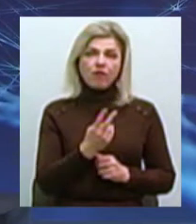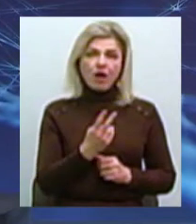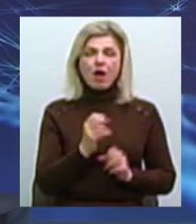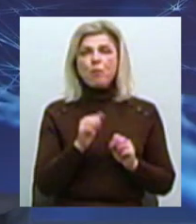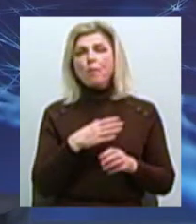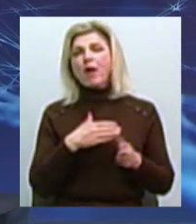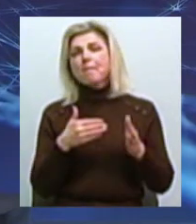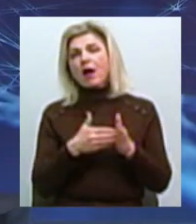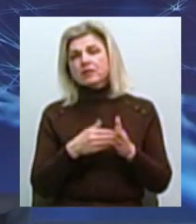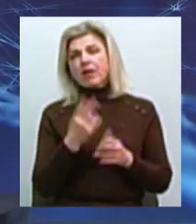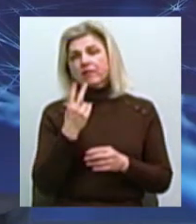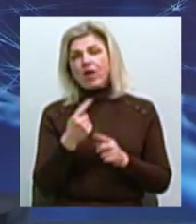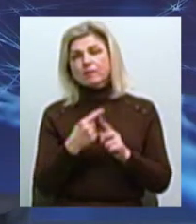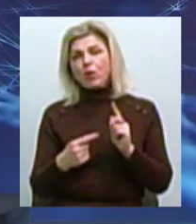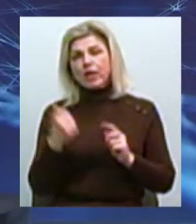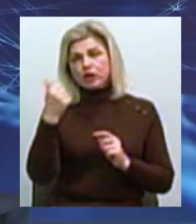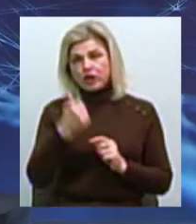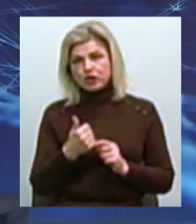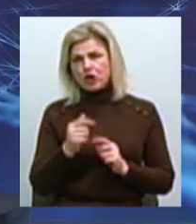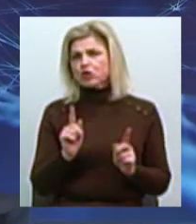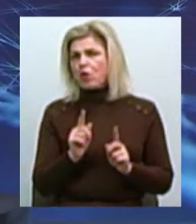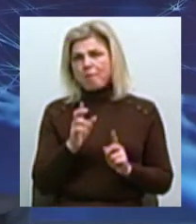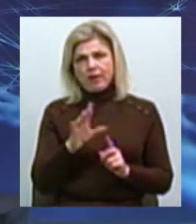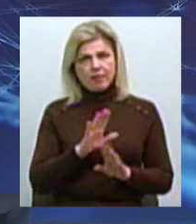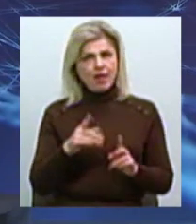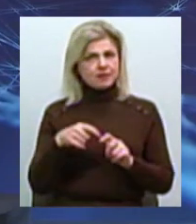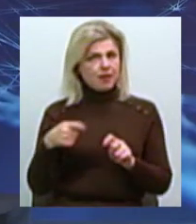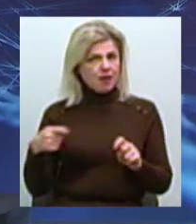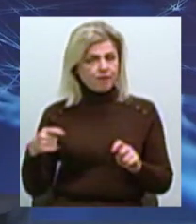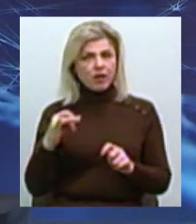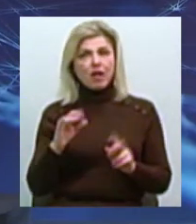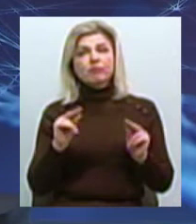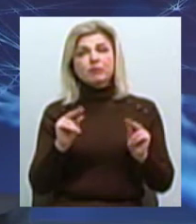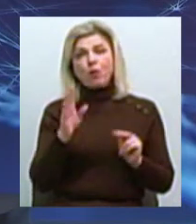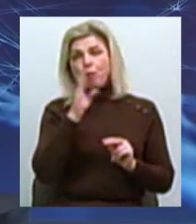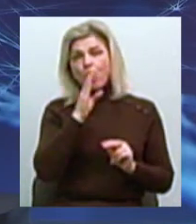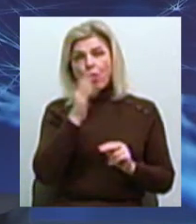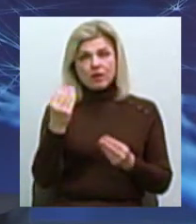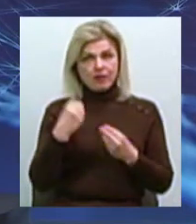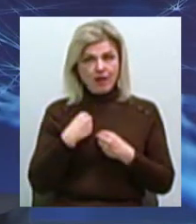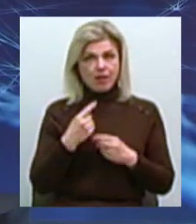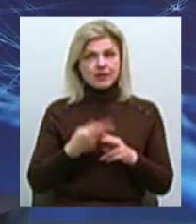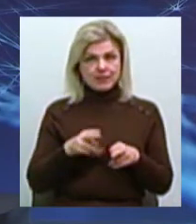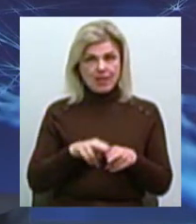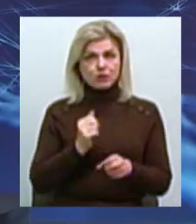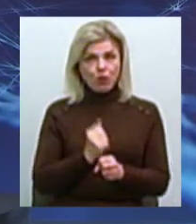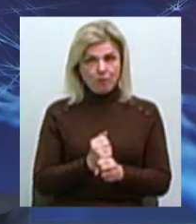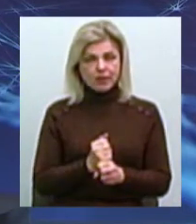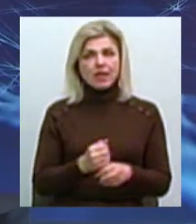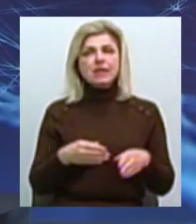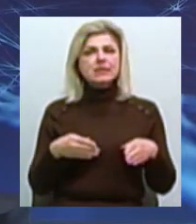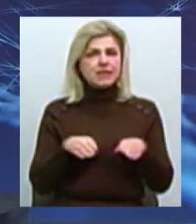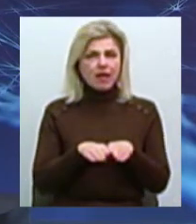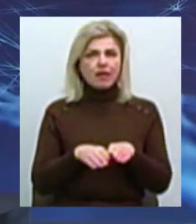2,5 тижня, так, щоб ми не затягували і, дасть Бог, погода нам це дозволить зробити Закрити